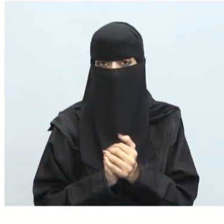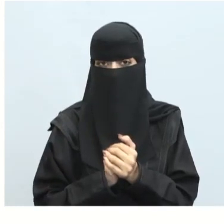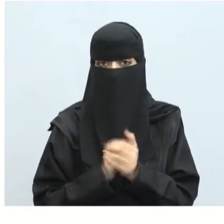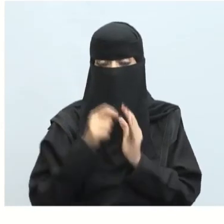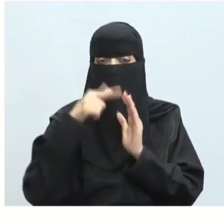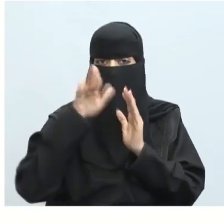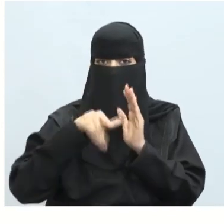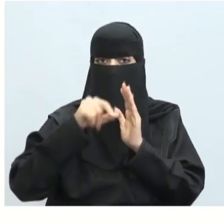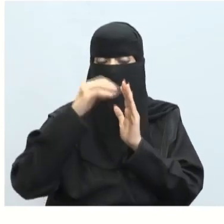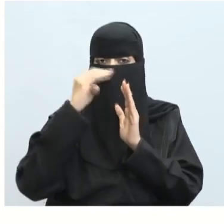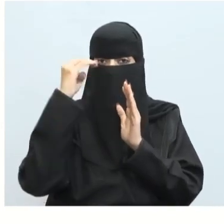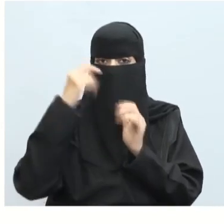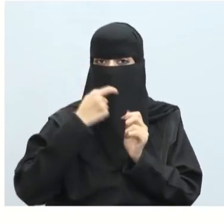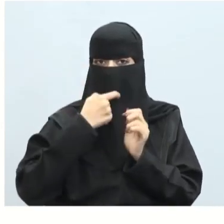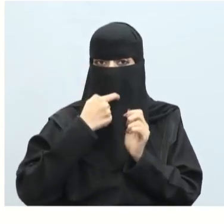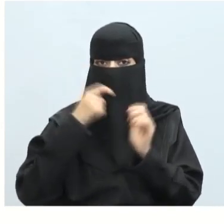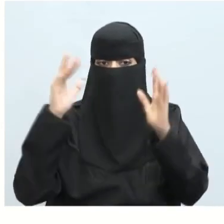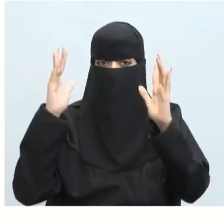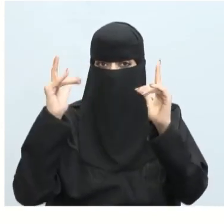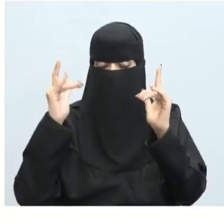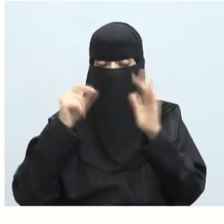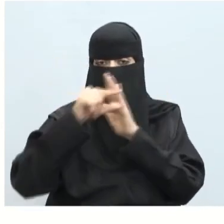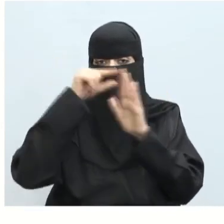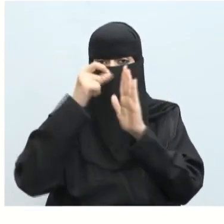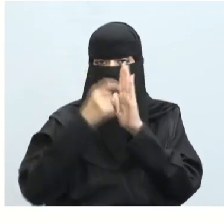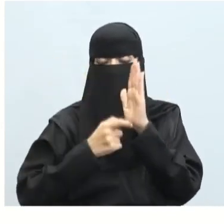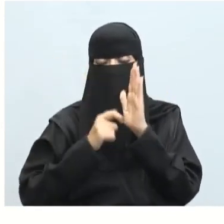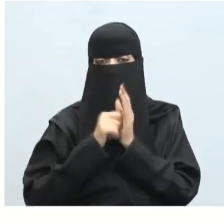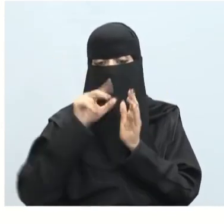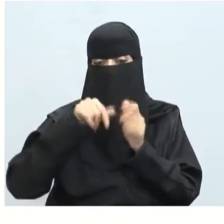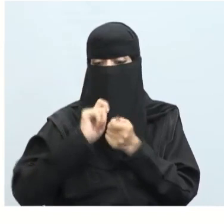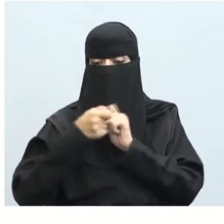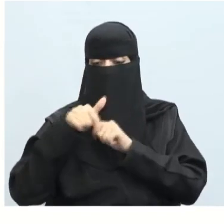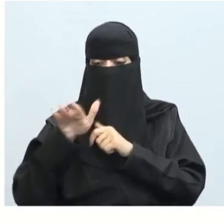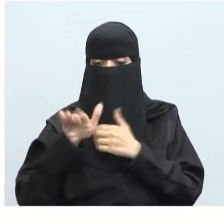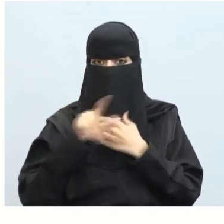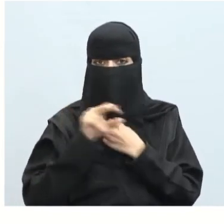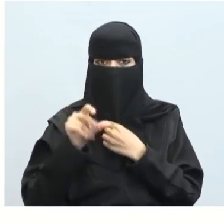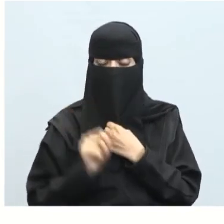لست بنفس الطريقة وبنفس تعديلات الخصائص الموجودة